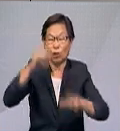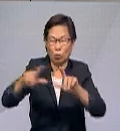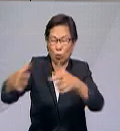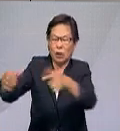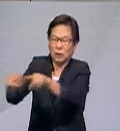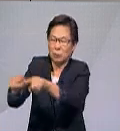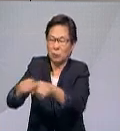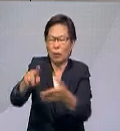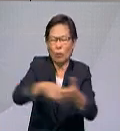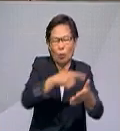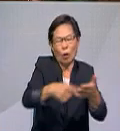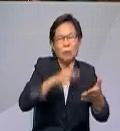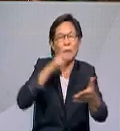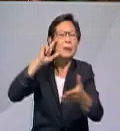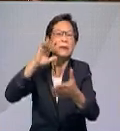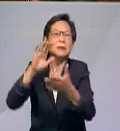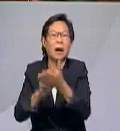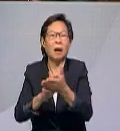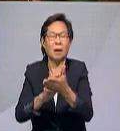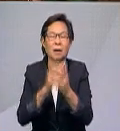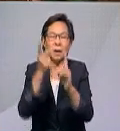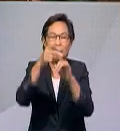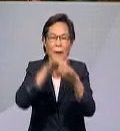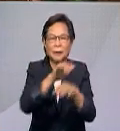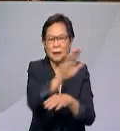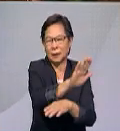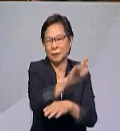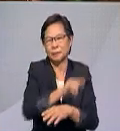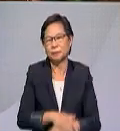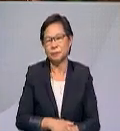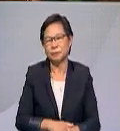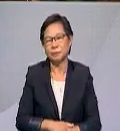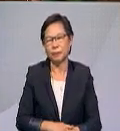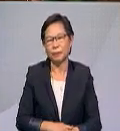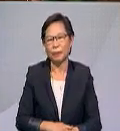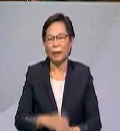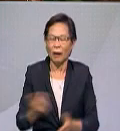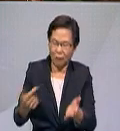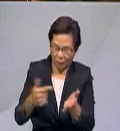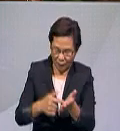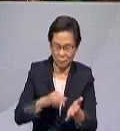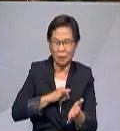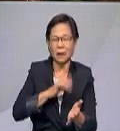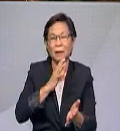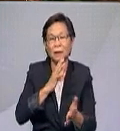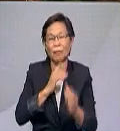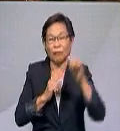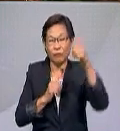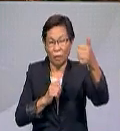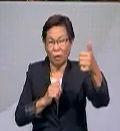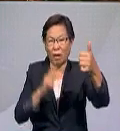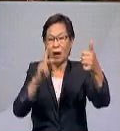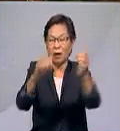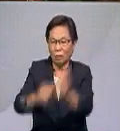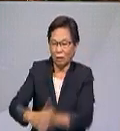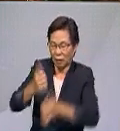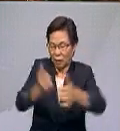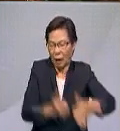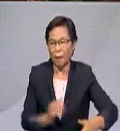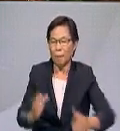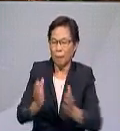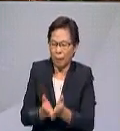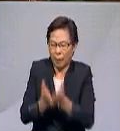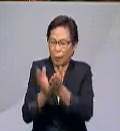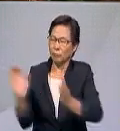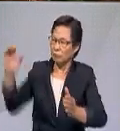sama membuat undi tidak percaya kepadanya. Sekali lagi, ingin saya tegaskan bahawa pertamanya pasukan Kenu dan Perahu Naga yang